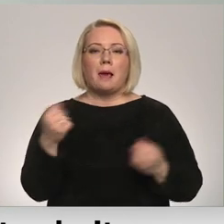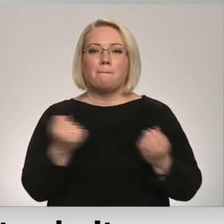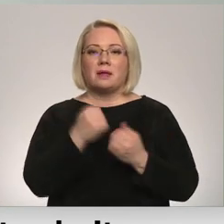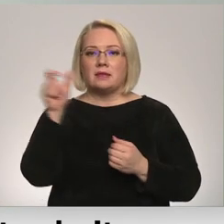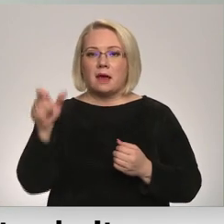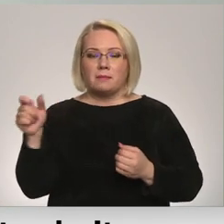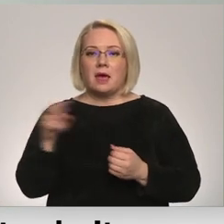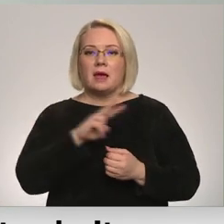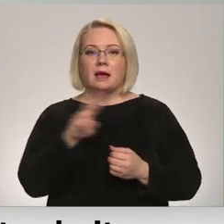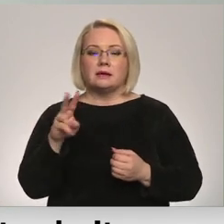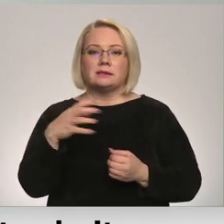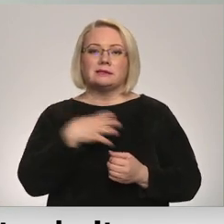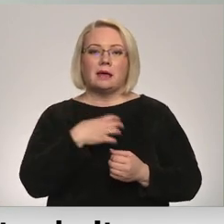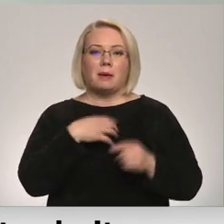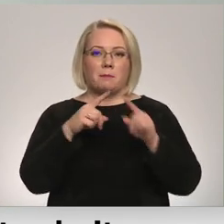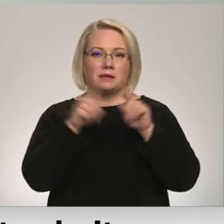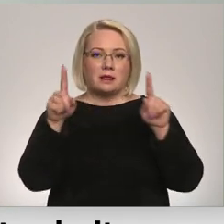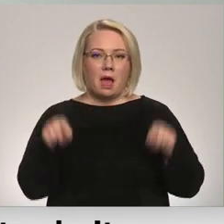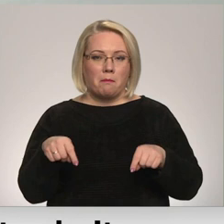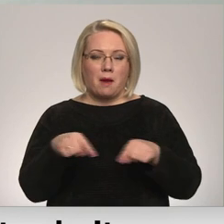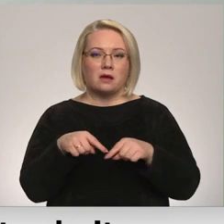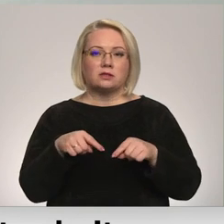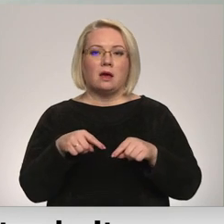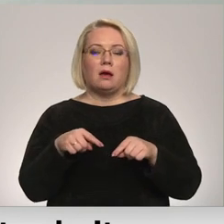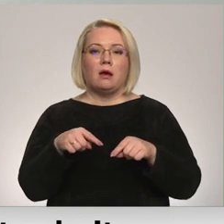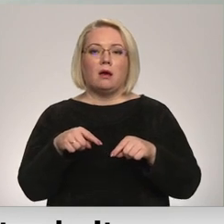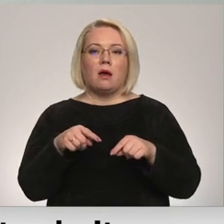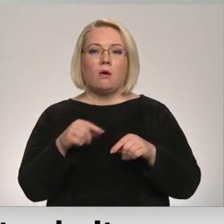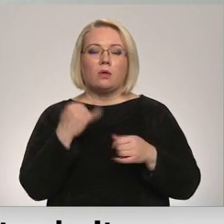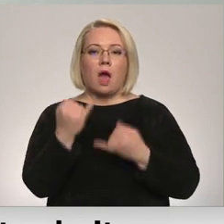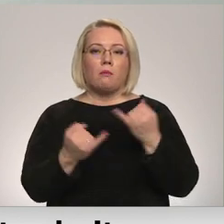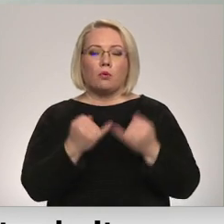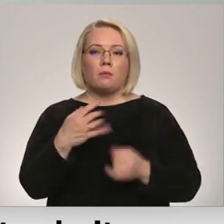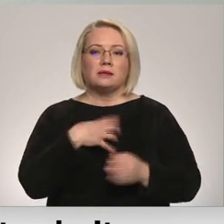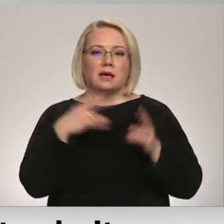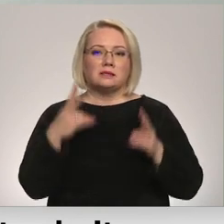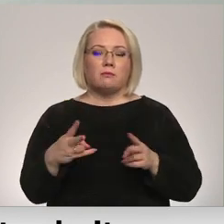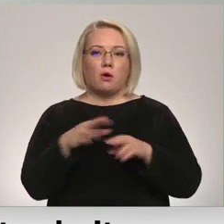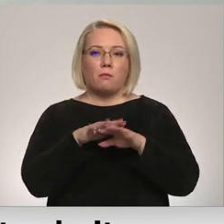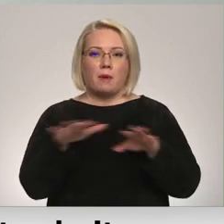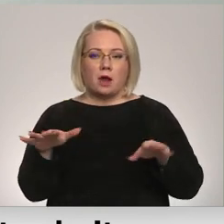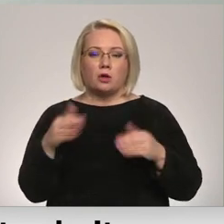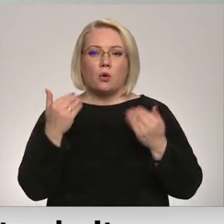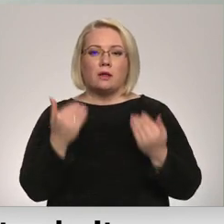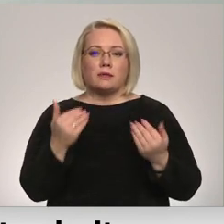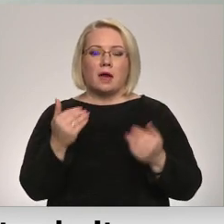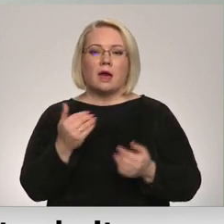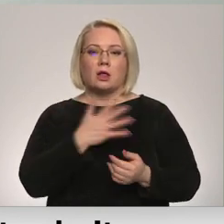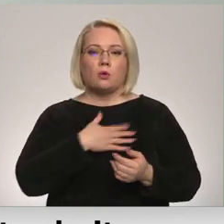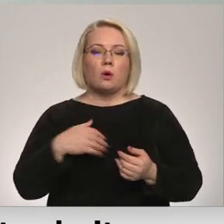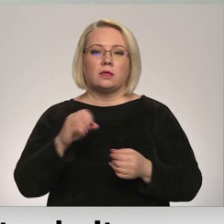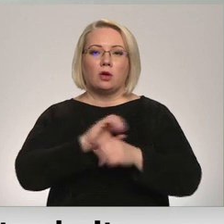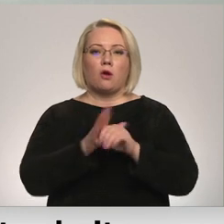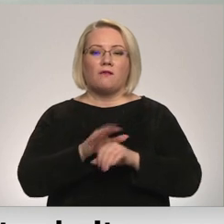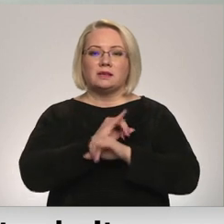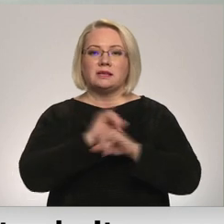kas atrodas uz slimnības lāpumā apropēt saslimnušos bērnus, jo tagad ir ļoti intensīvi tas virs izplatās